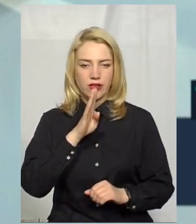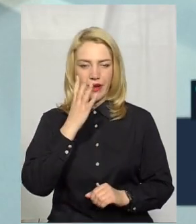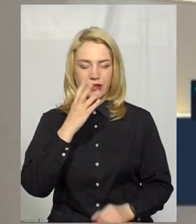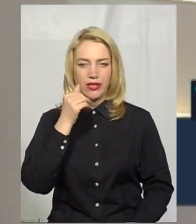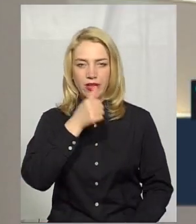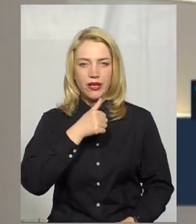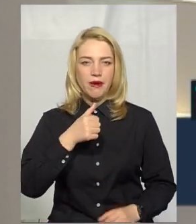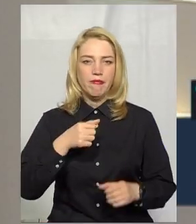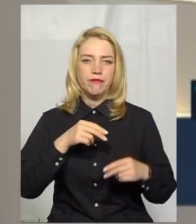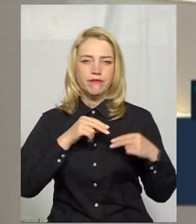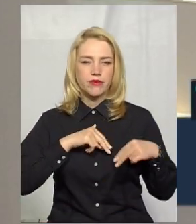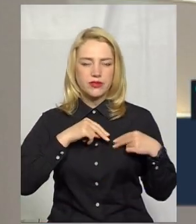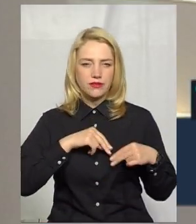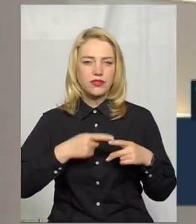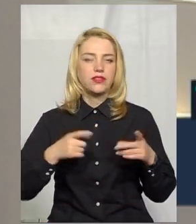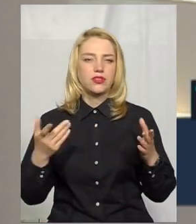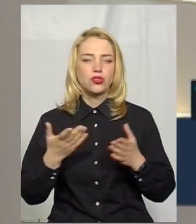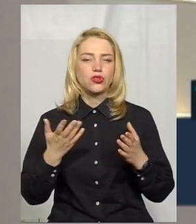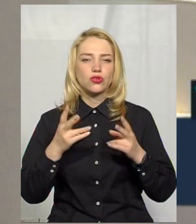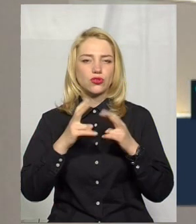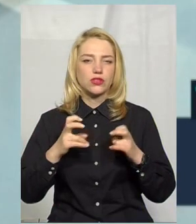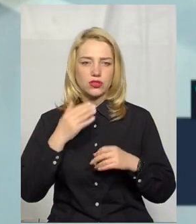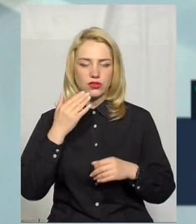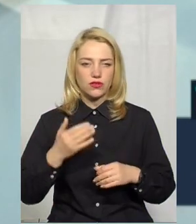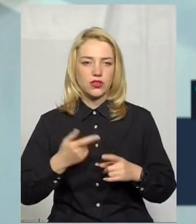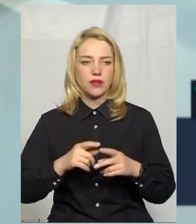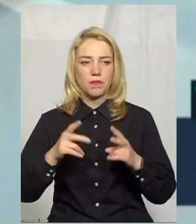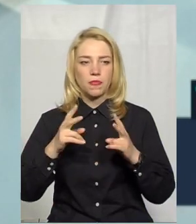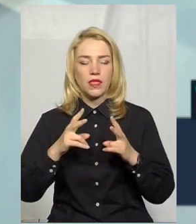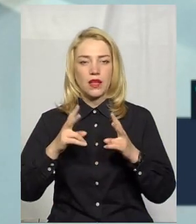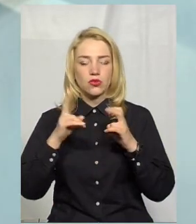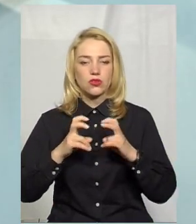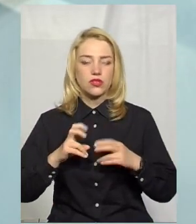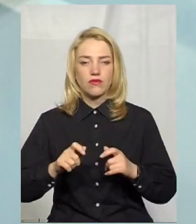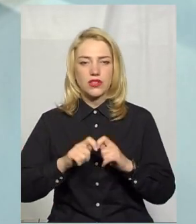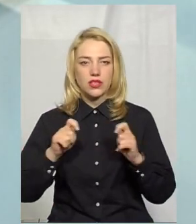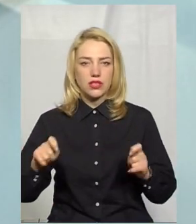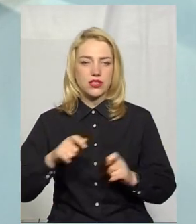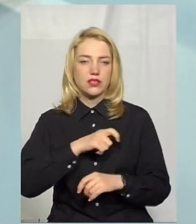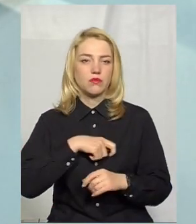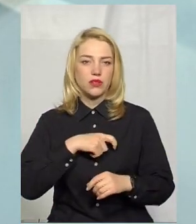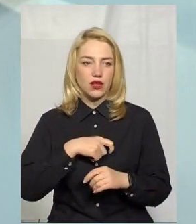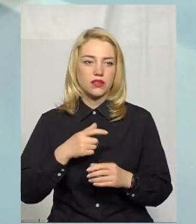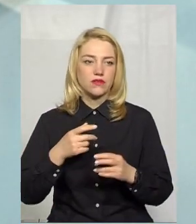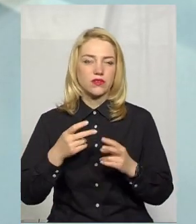повноважень. Що досліджували? Досліджували відкритість депутатів, досліджували, наскільки